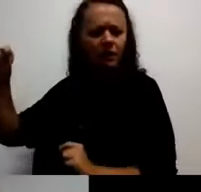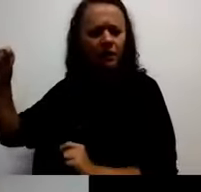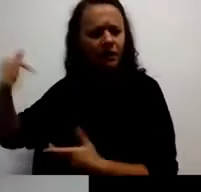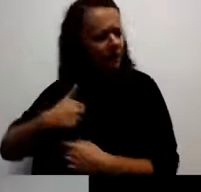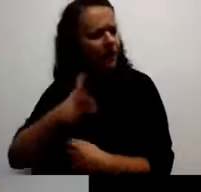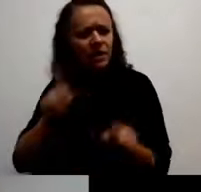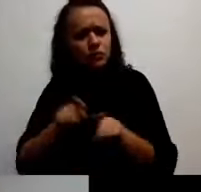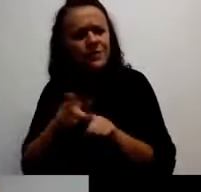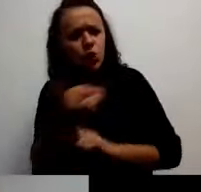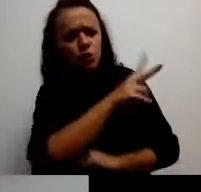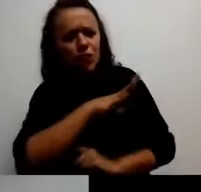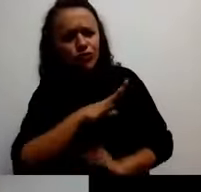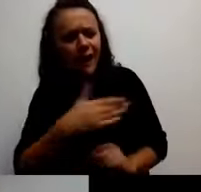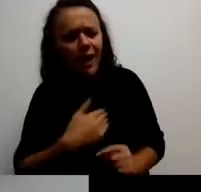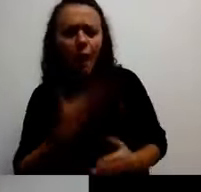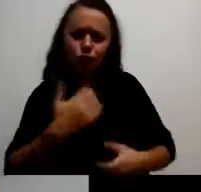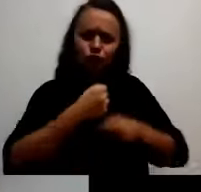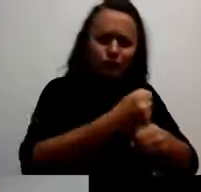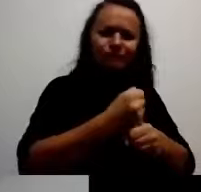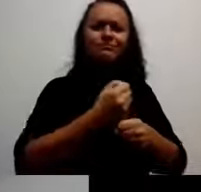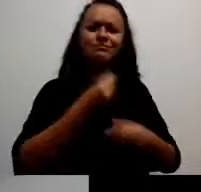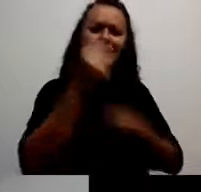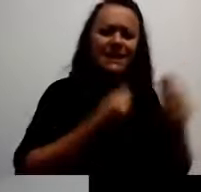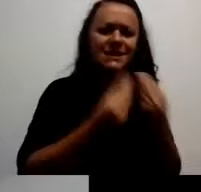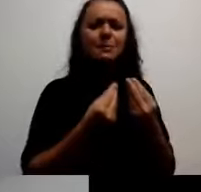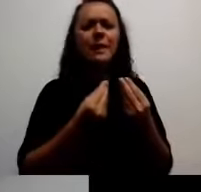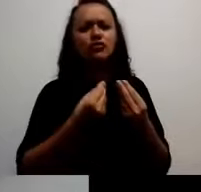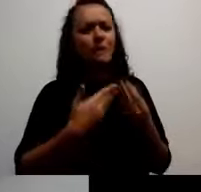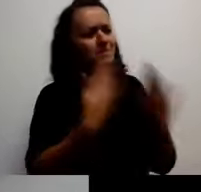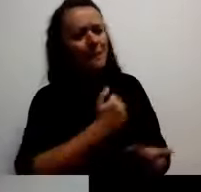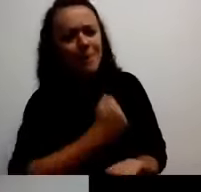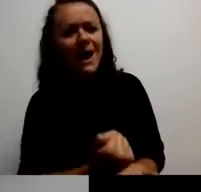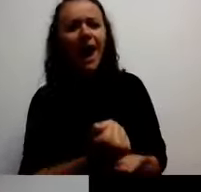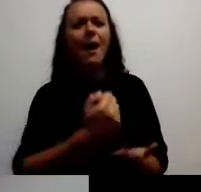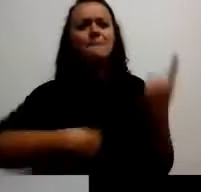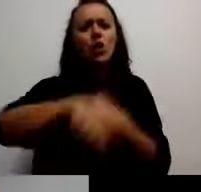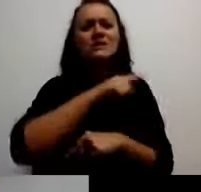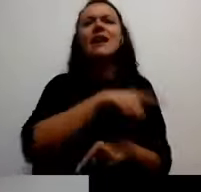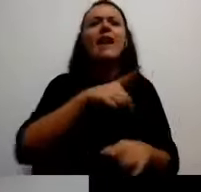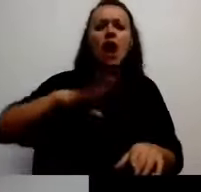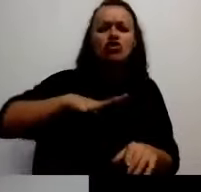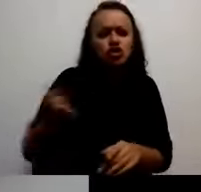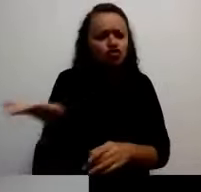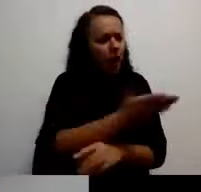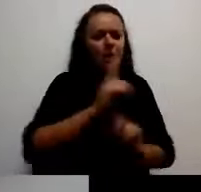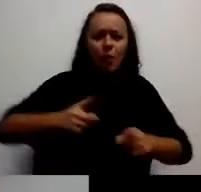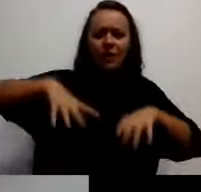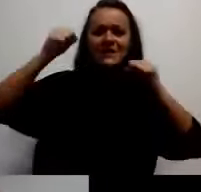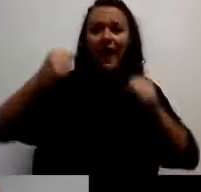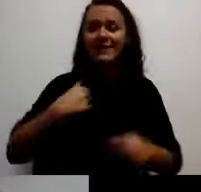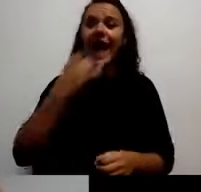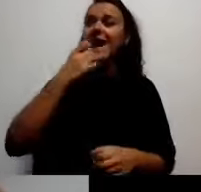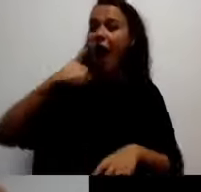drugima. Tako bi ih ojačalo, hrabrila. Želiš da im kažeš da ima života posle dijagnoze. I te kako ima.